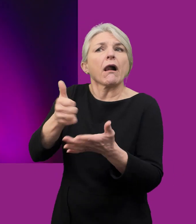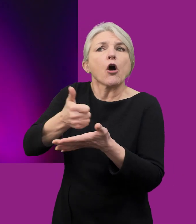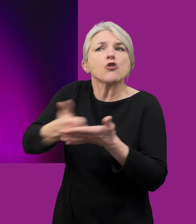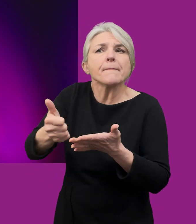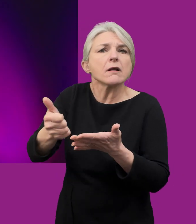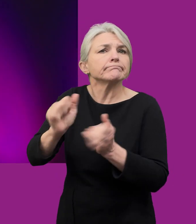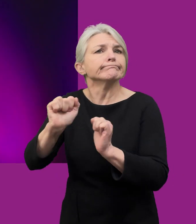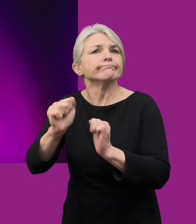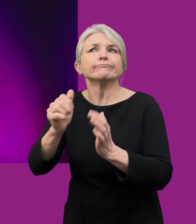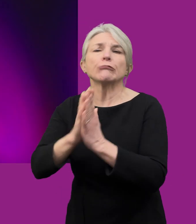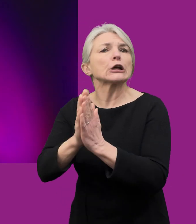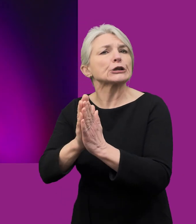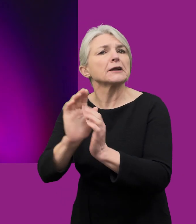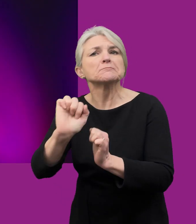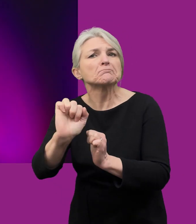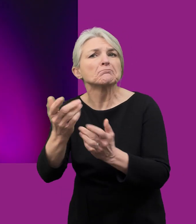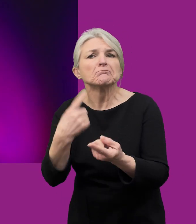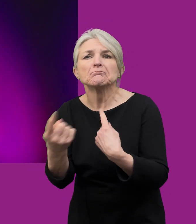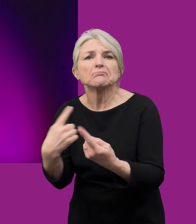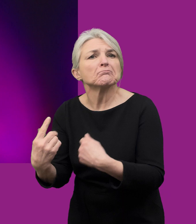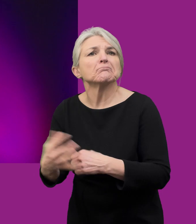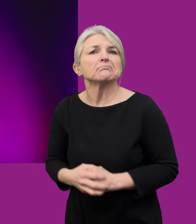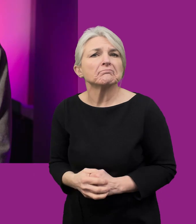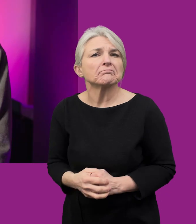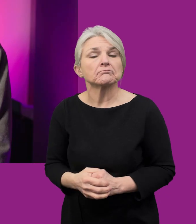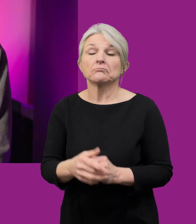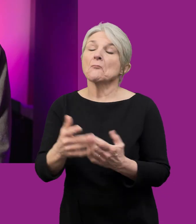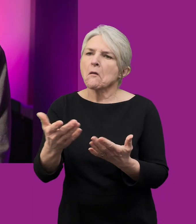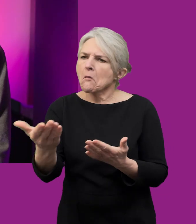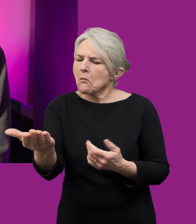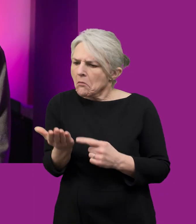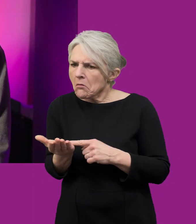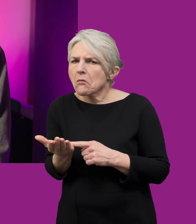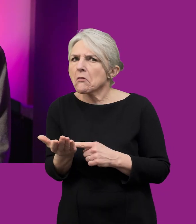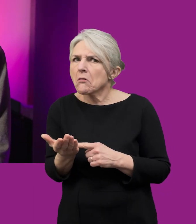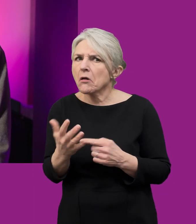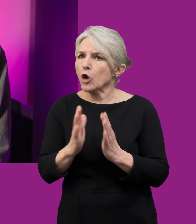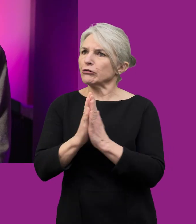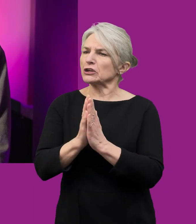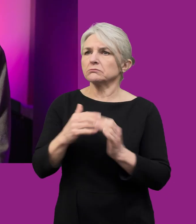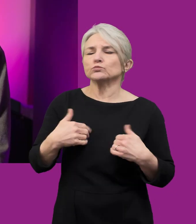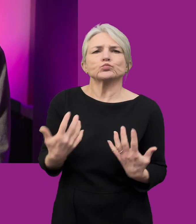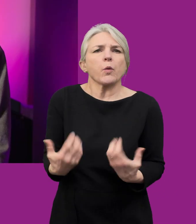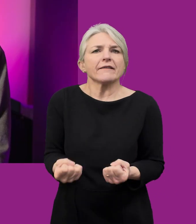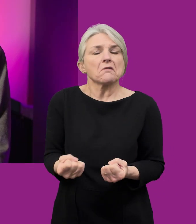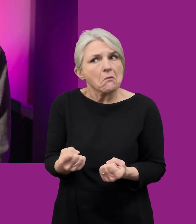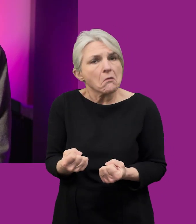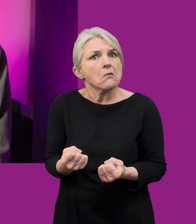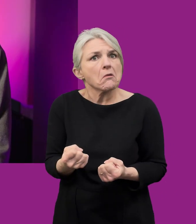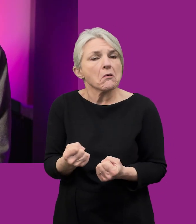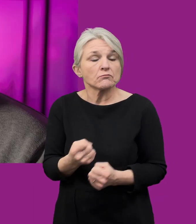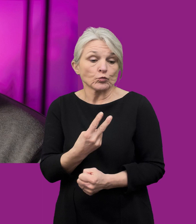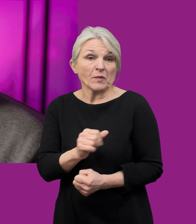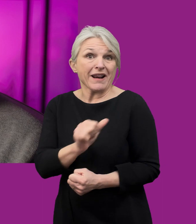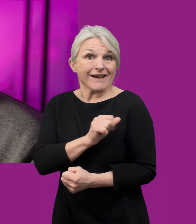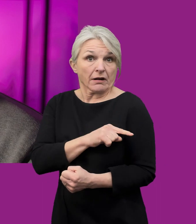chrysnogaeth oedd yr ateb mwyaf cyffredin i'r cwestiwn am grefydd o hyd. Gallwn hefyd weld cynnydd yn y nifer o bobl a ymatebod drwy rhoi dim